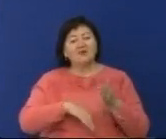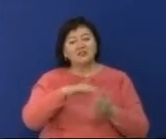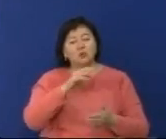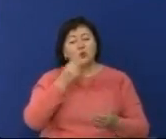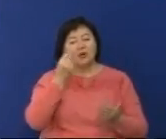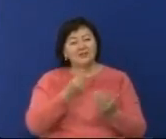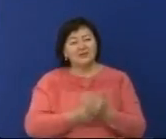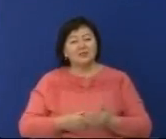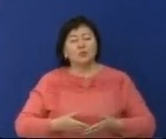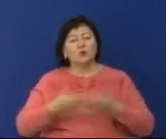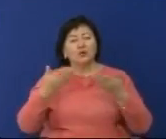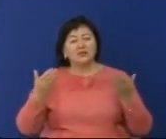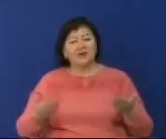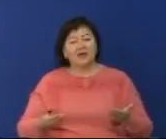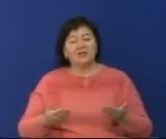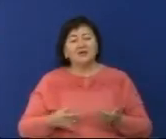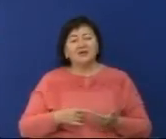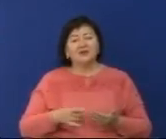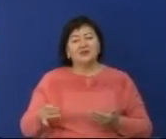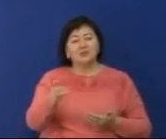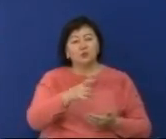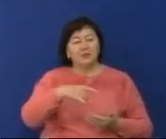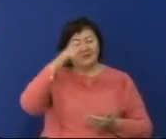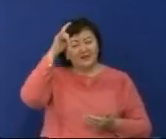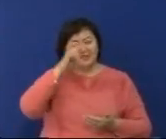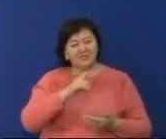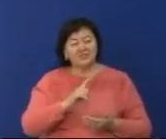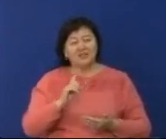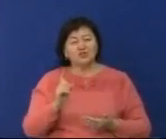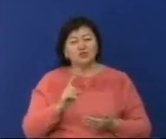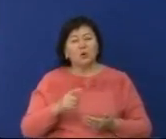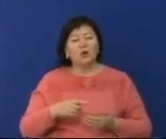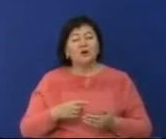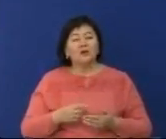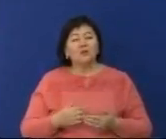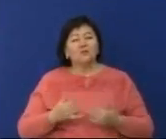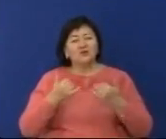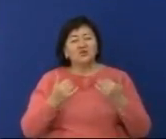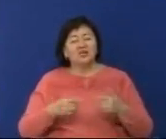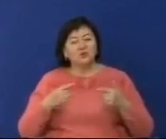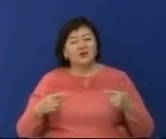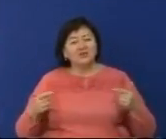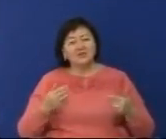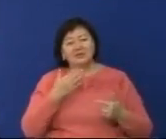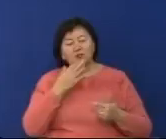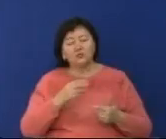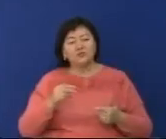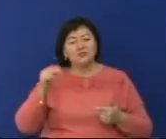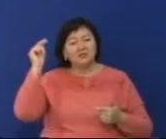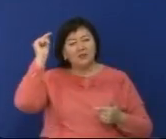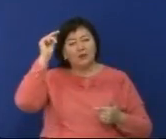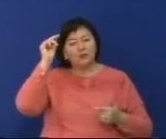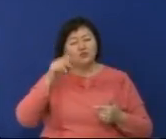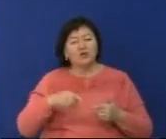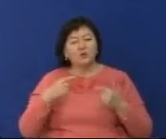Қасым Жомар Токаев кешегі жолдауында белгіленген қоғамның саяси трансформациясы бойынша міндеттер негізінде ұлттық